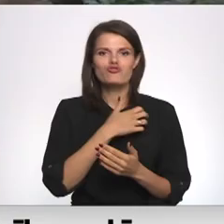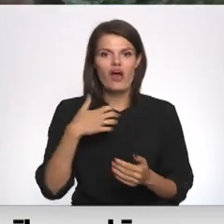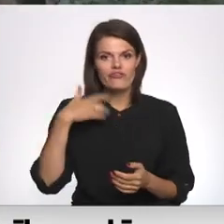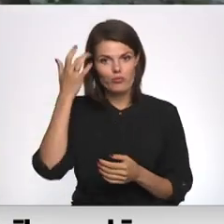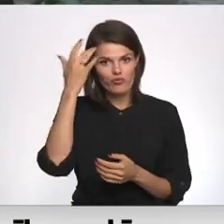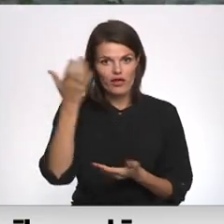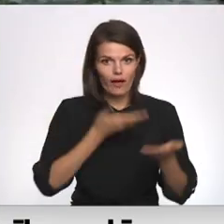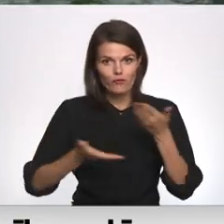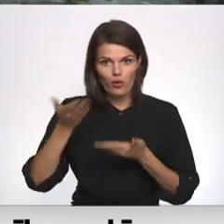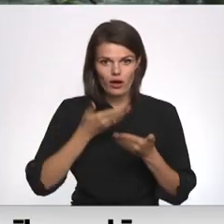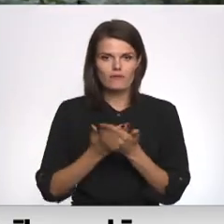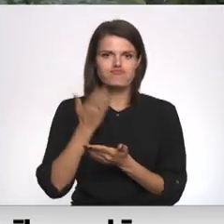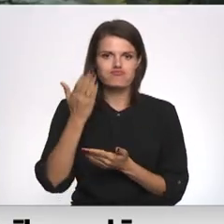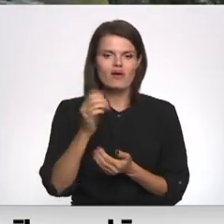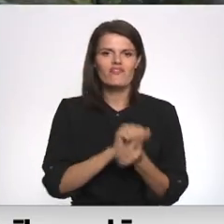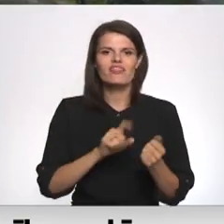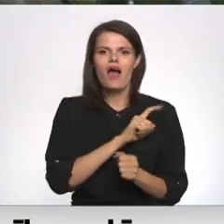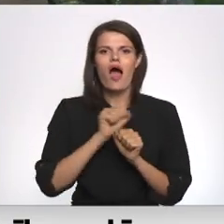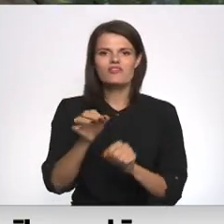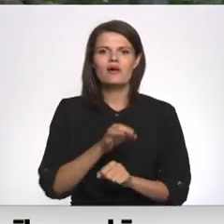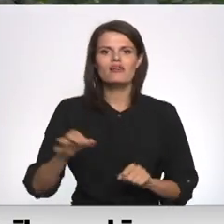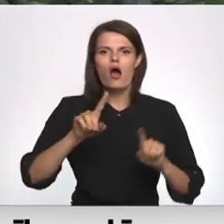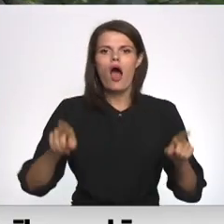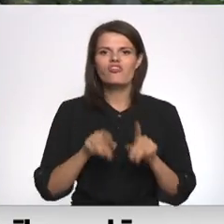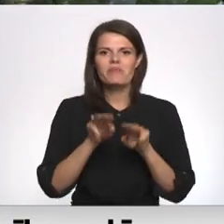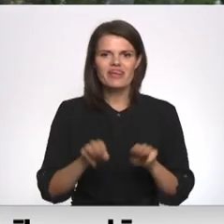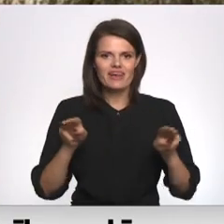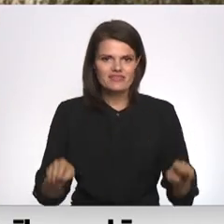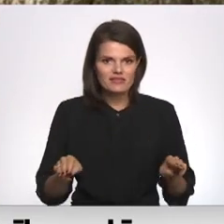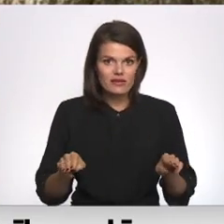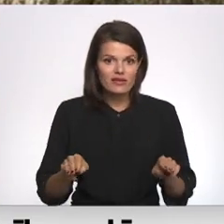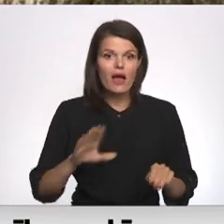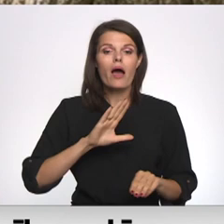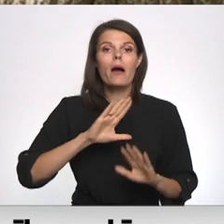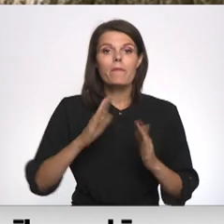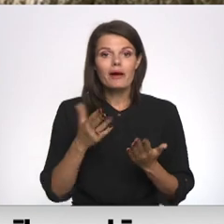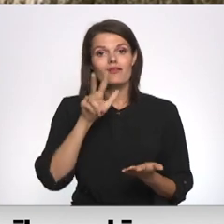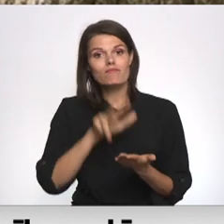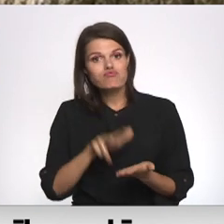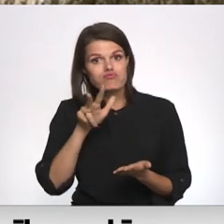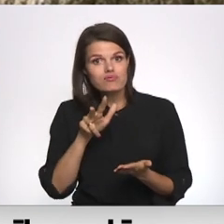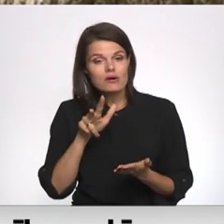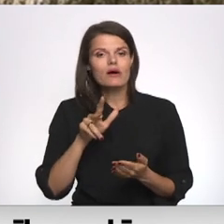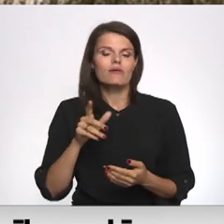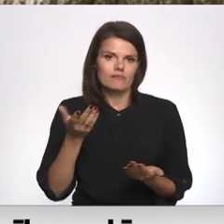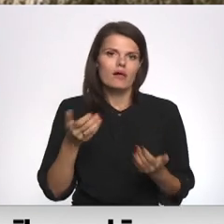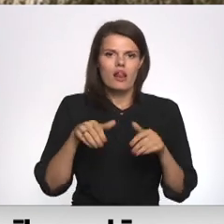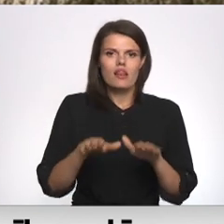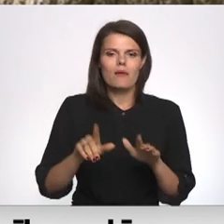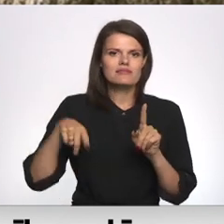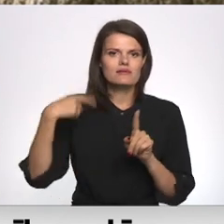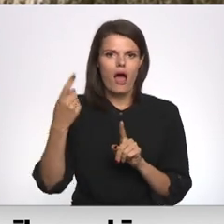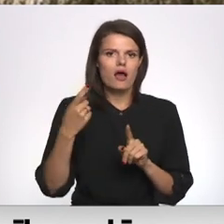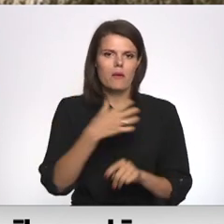viedokļi, tas nonāks vides aizsardzības un reģionālās attīstības ministrijā. Bet par tā apstiprināšanu visdrīzāk lēms jau